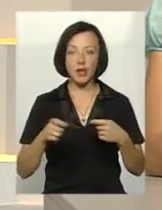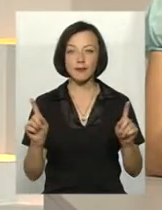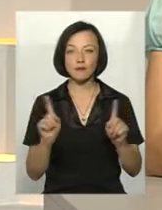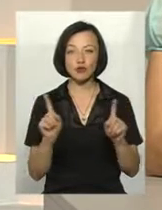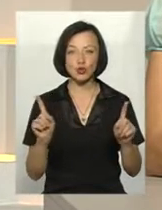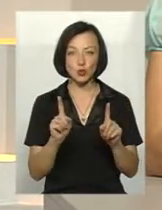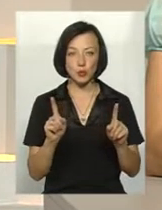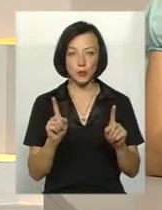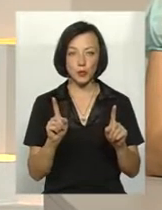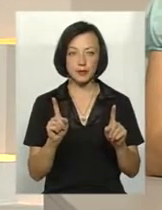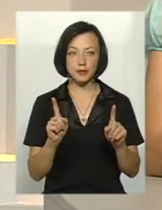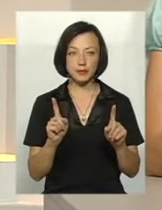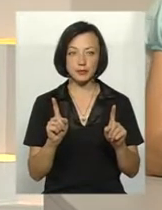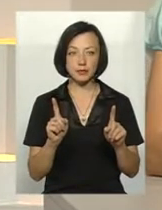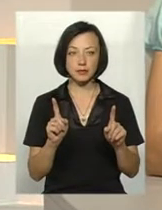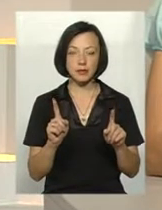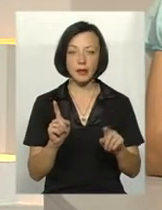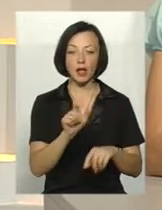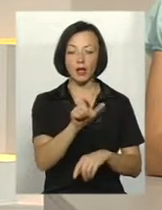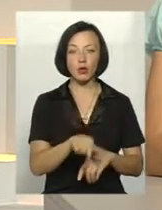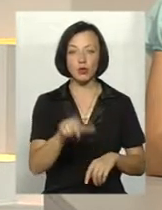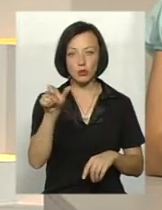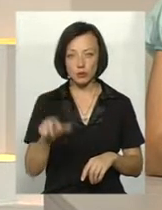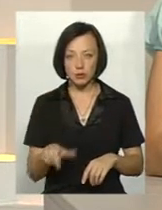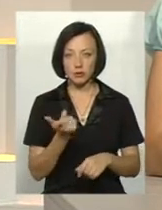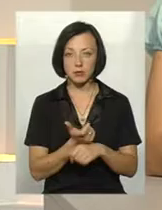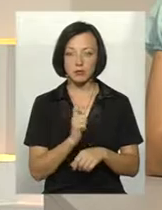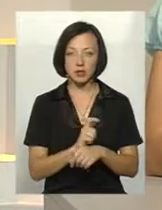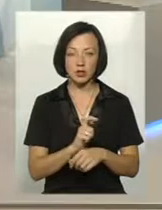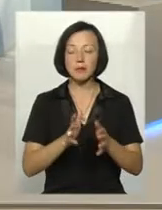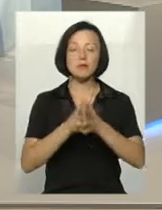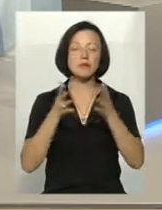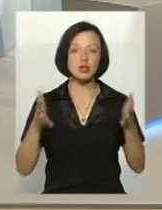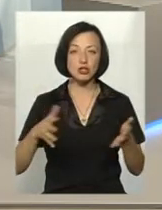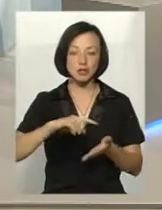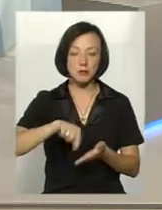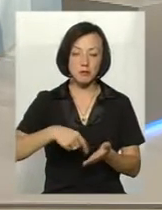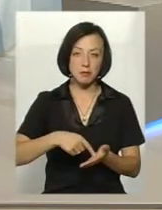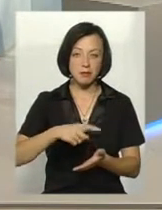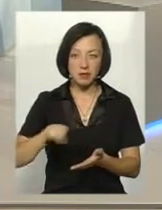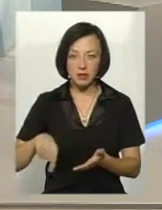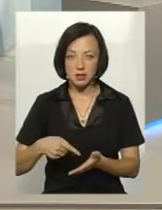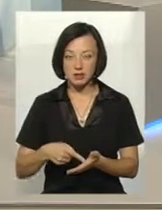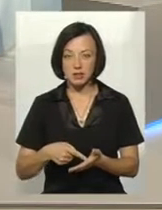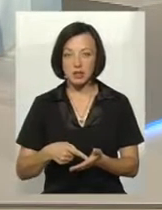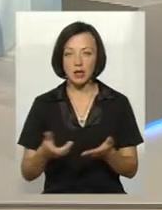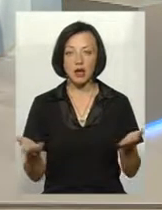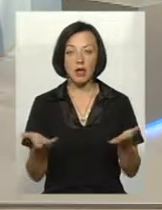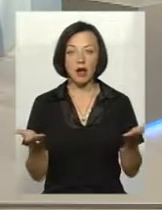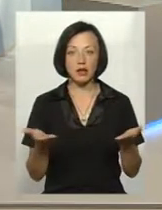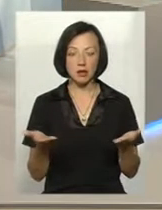аби споживачі більших міст, міст обласного значення, які